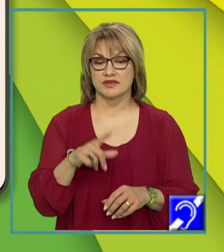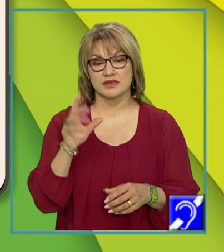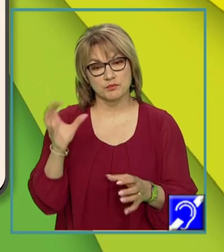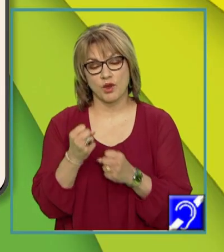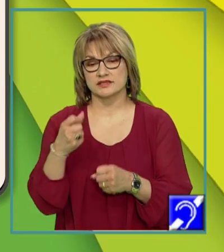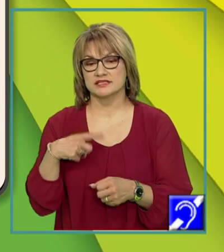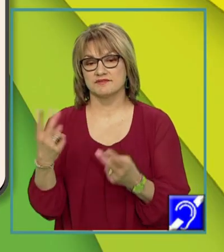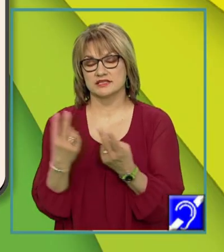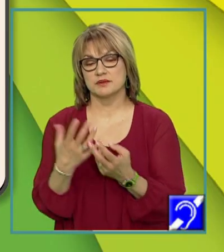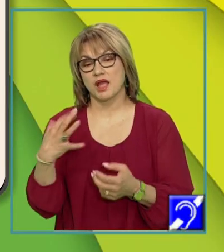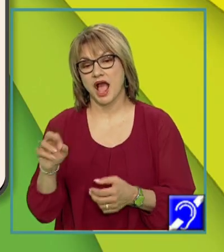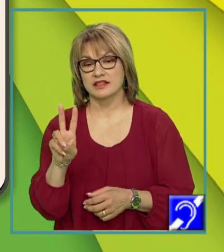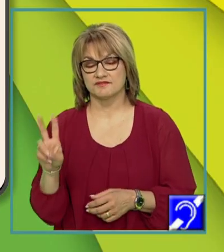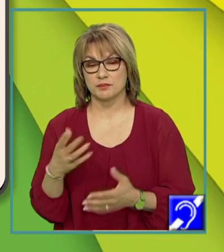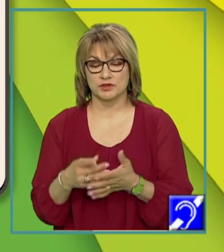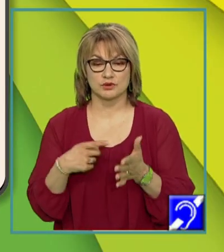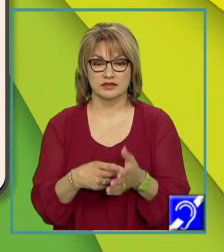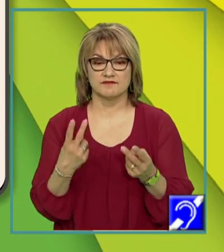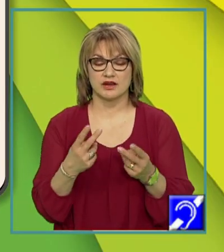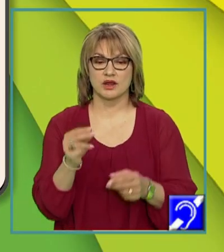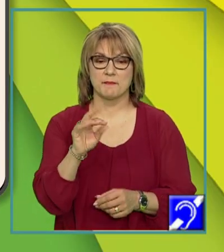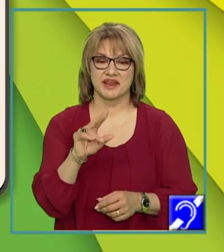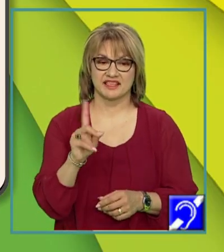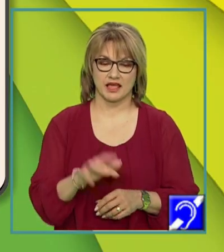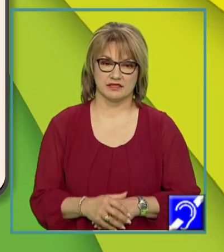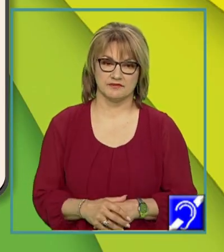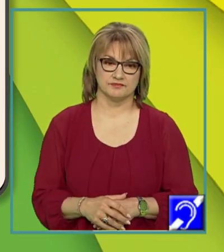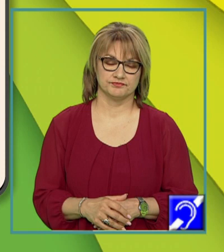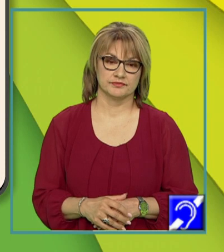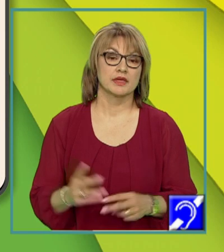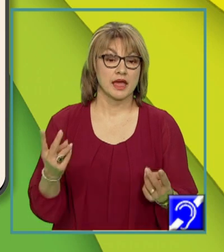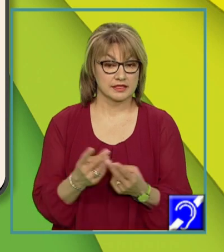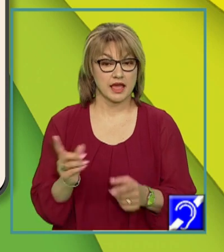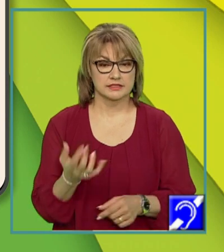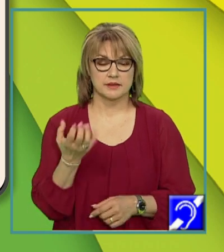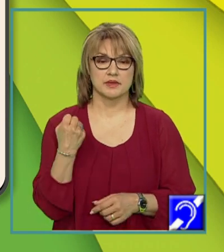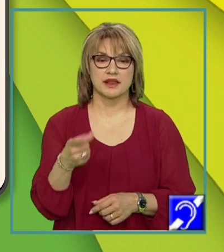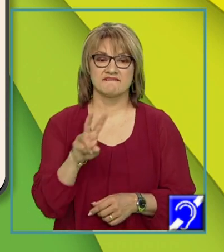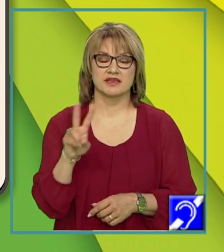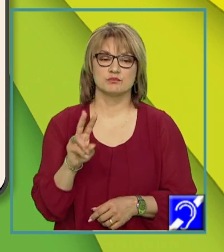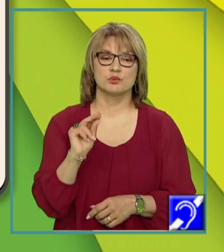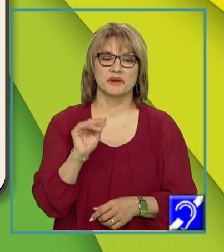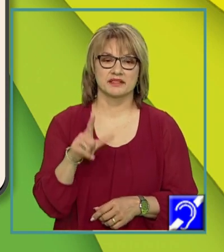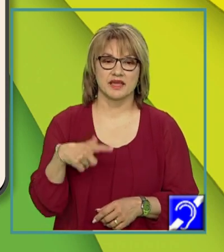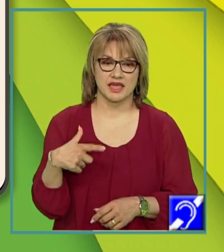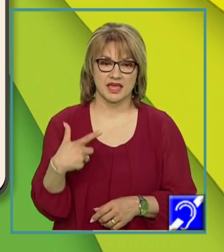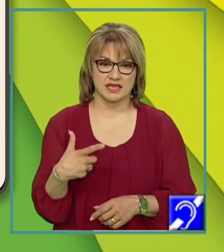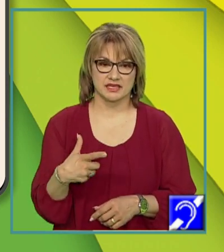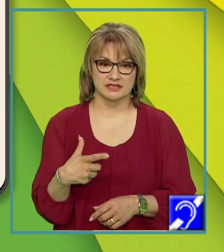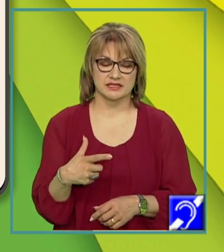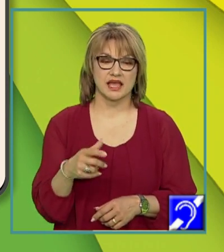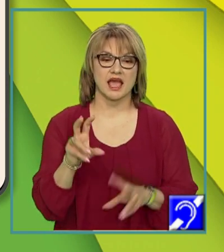verb pentru a-i evidenția valoarea predicativă. De asemenea, verbul a fi este predicativ